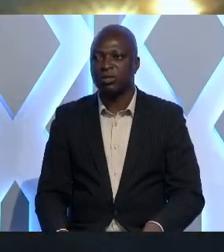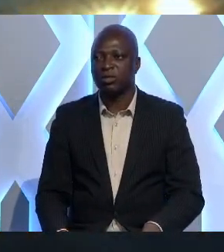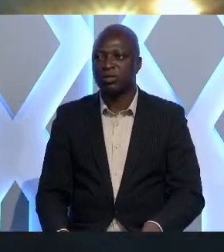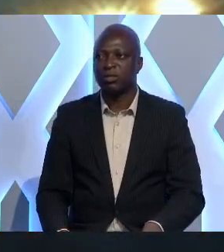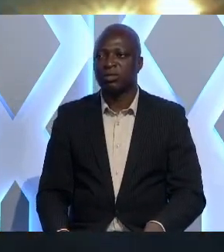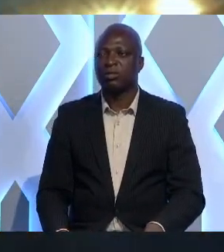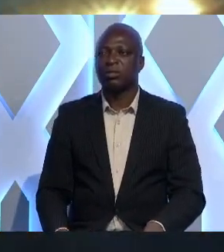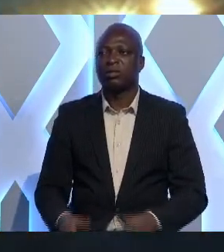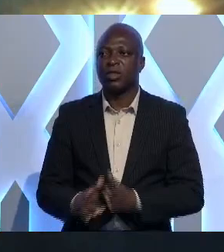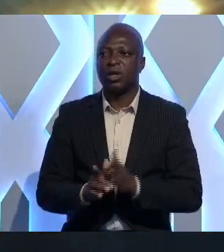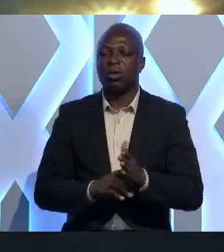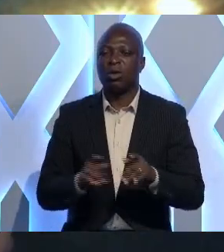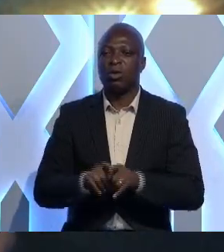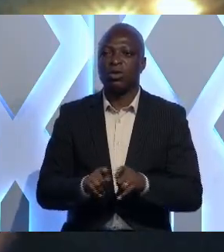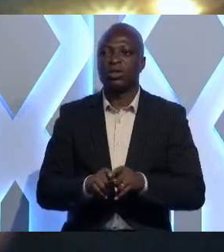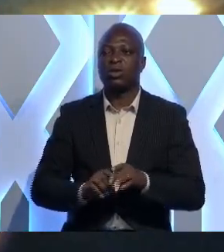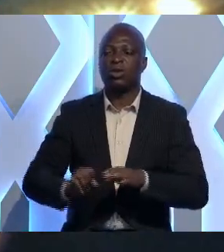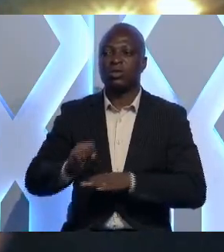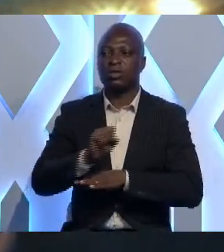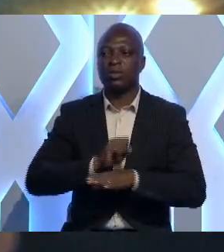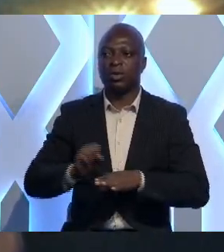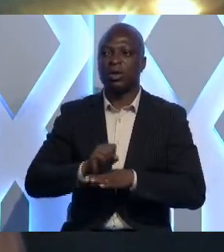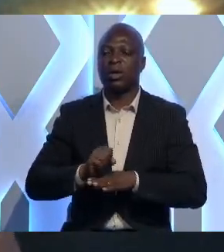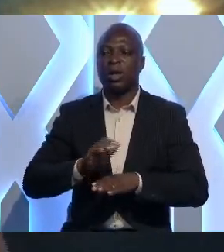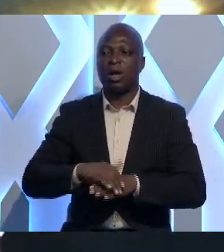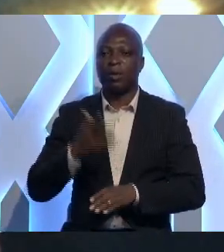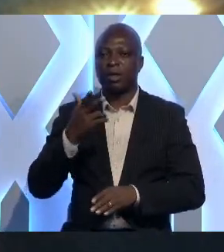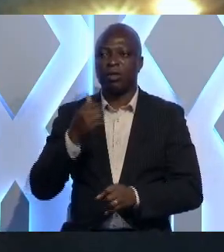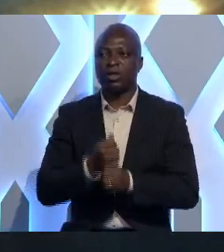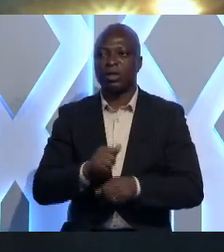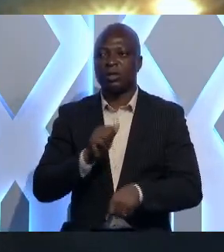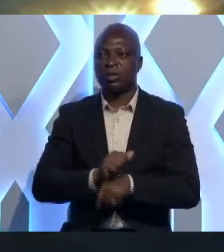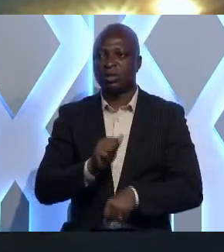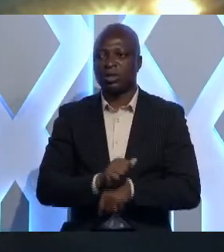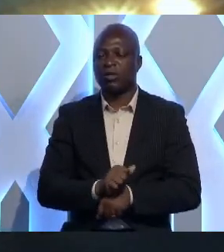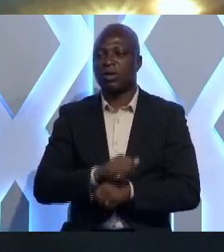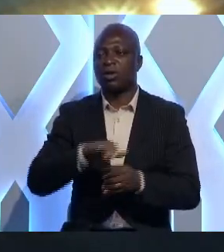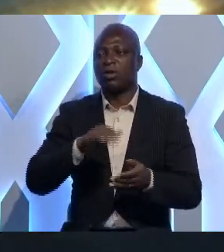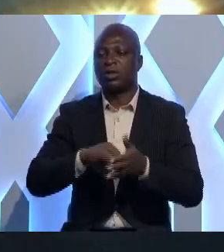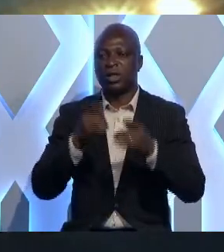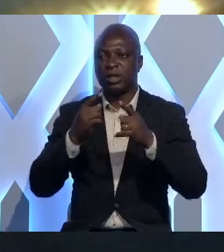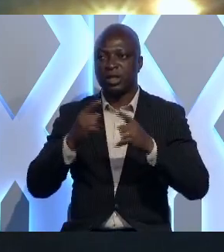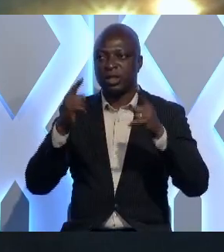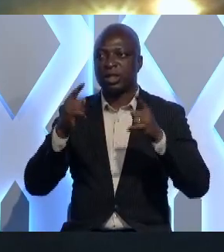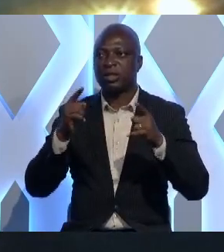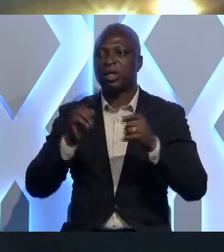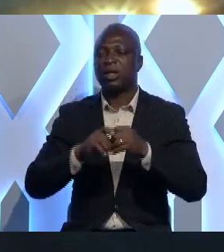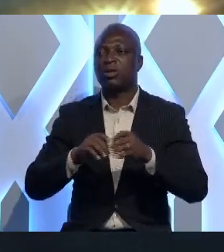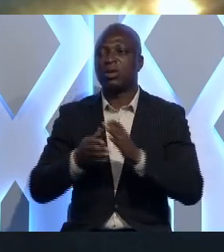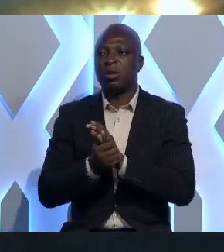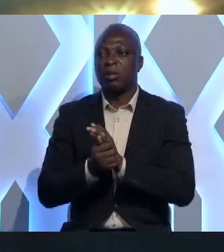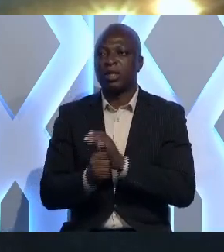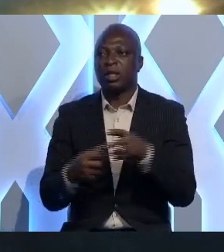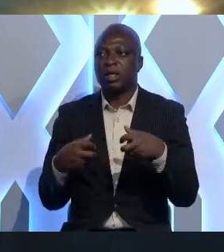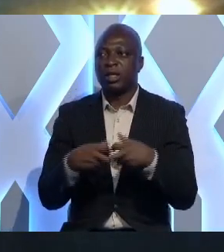Des réformes également au supérieur. Après trois ans d'activité, le centre d'excellence et de maîtrise d